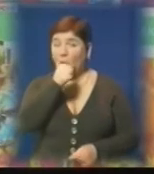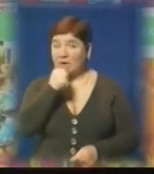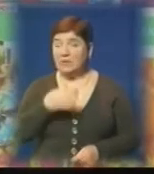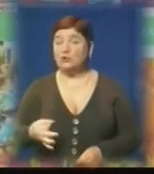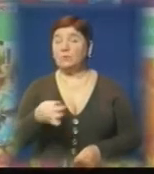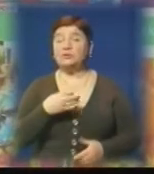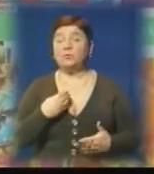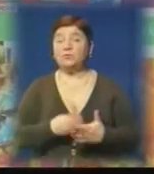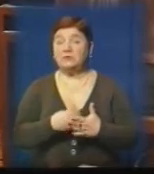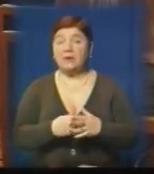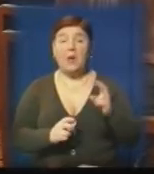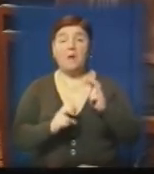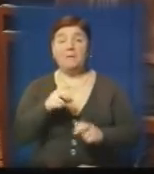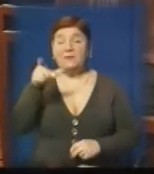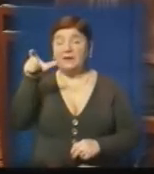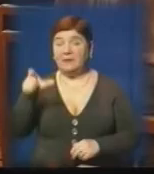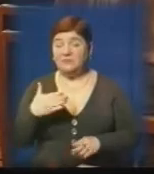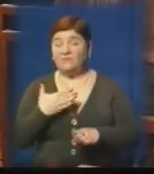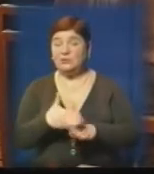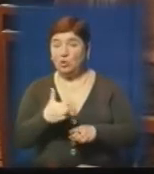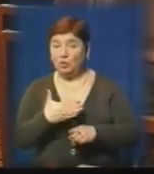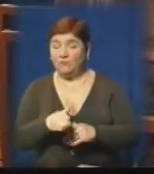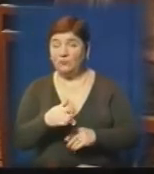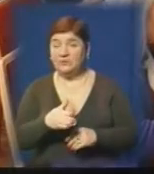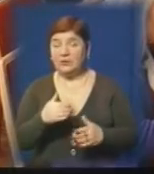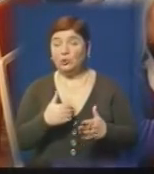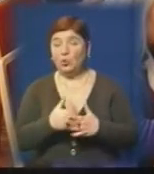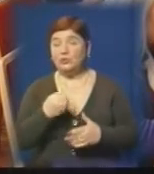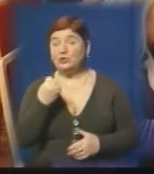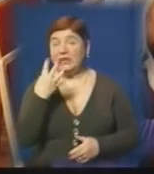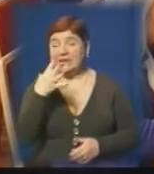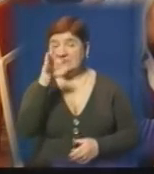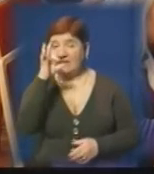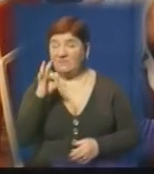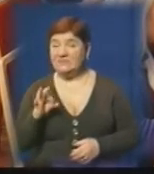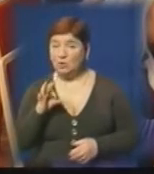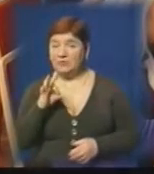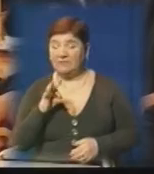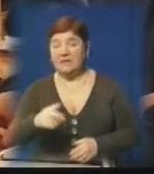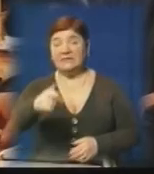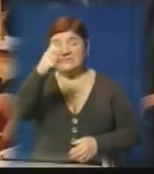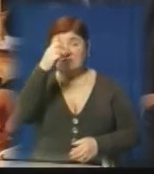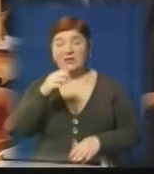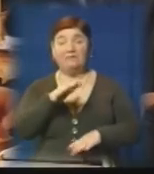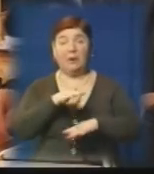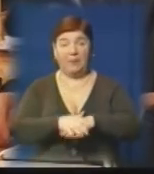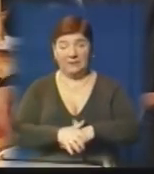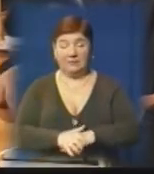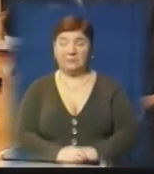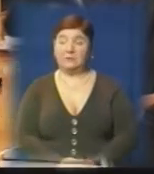Із обласного бюджету підприємцям будуть відшкодовувати до 14% за кредитами із державних банків.